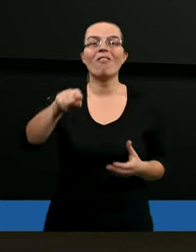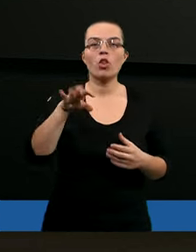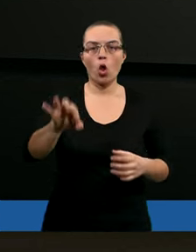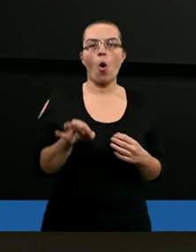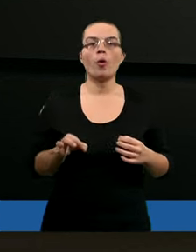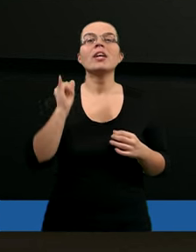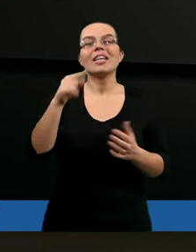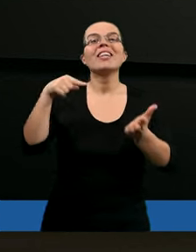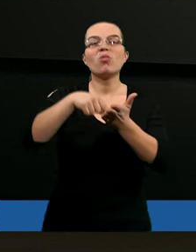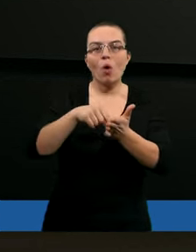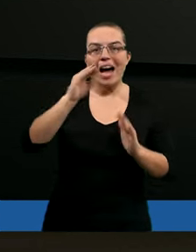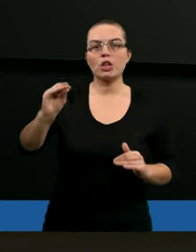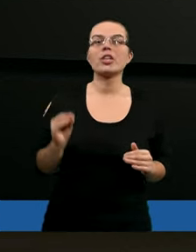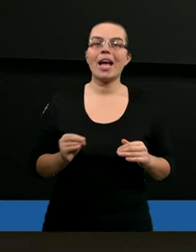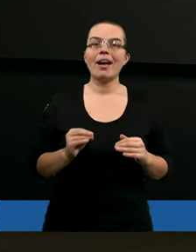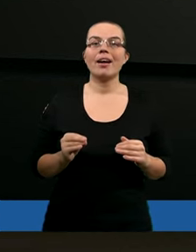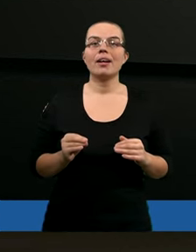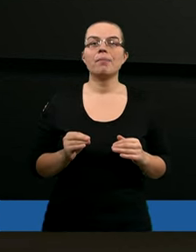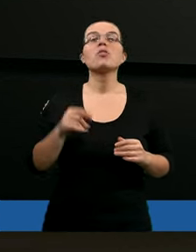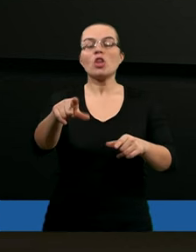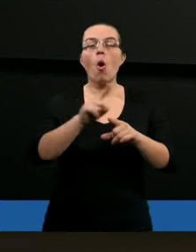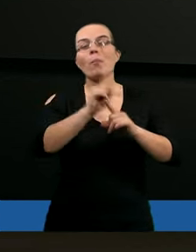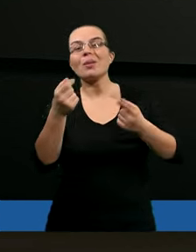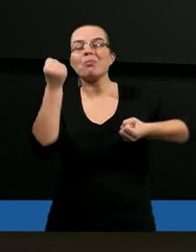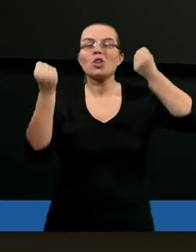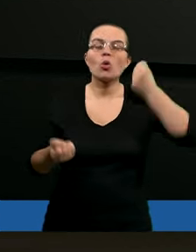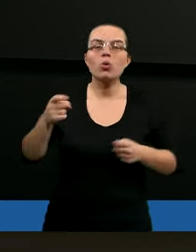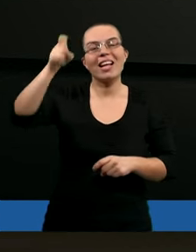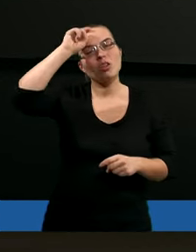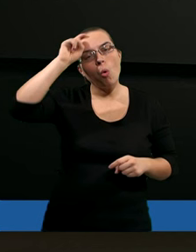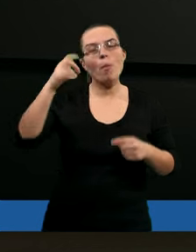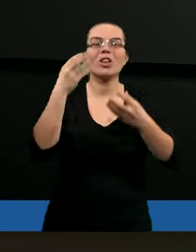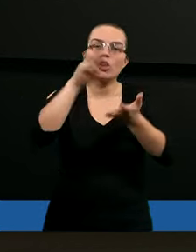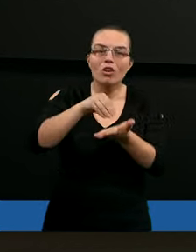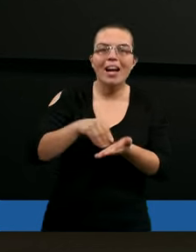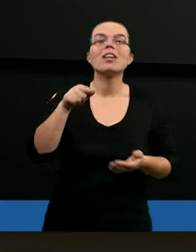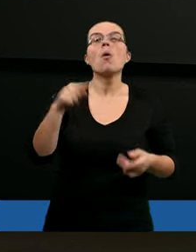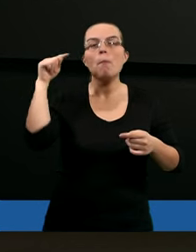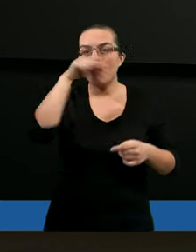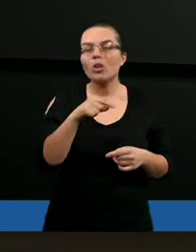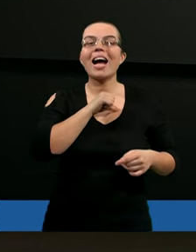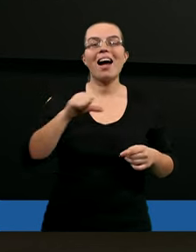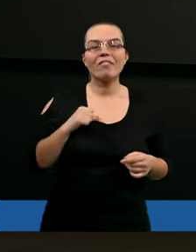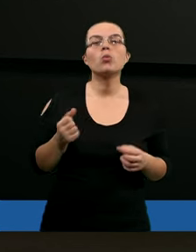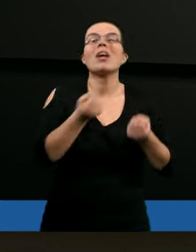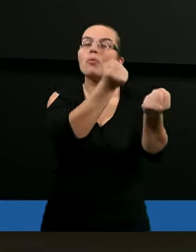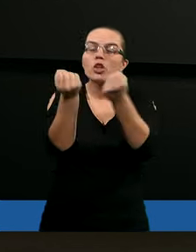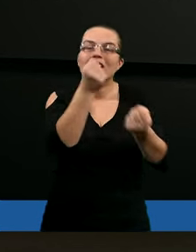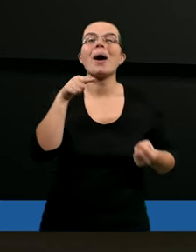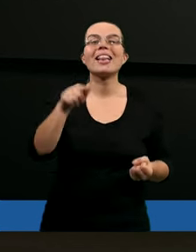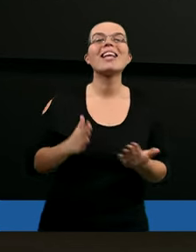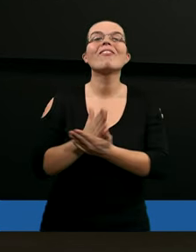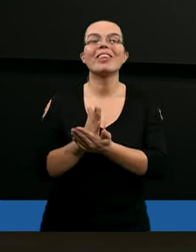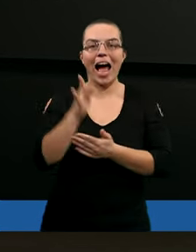i właśnie w tych ciężkich doświadczeniach, które go spotkały, potrafił się tego trzymać.